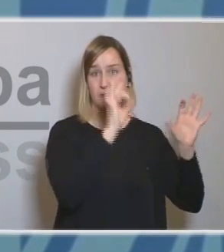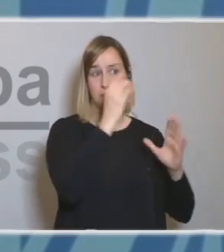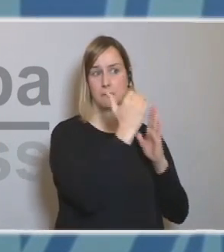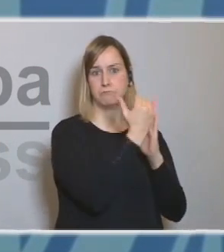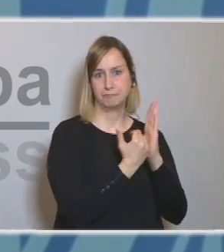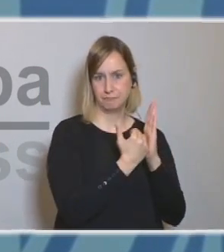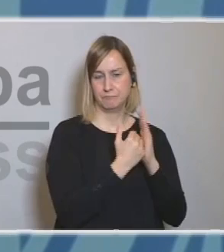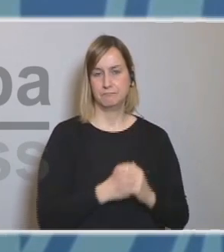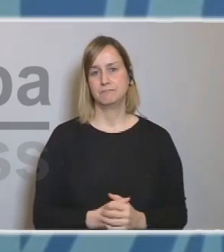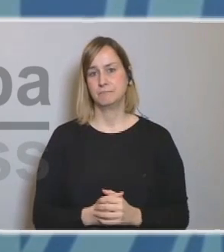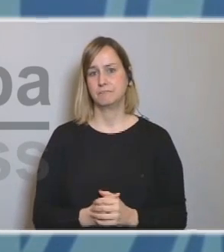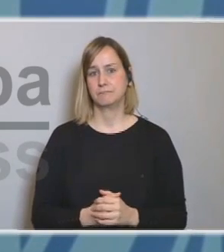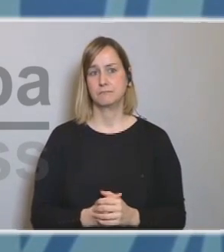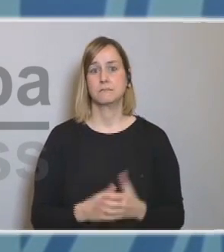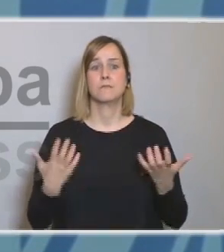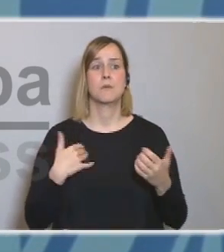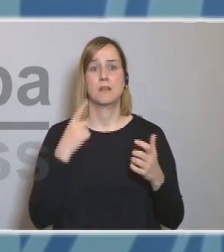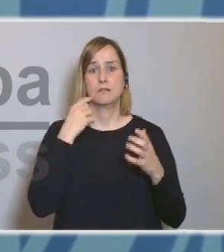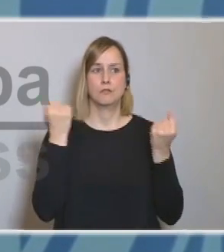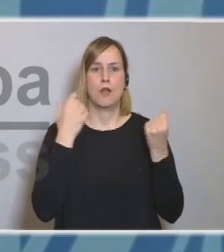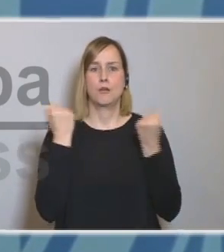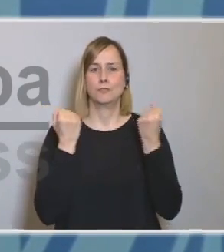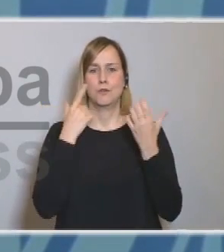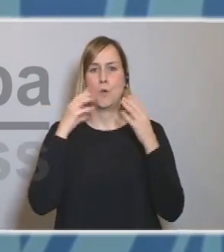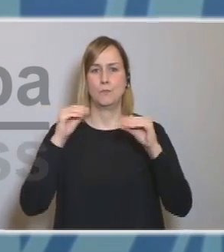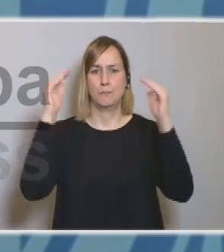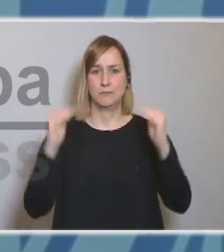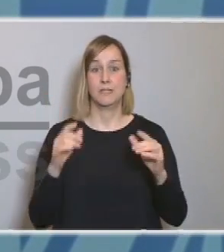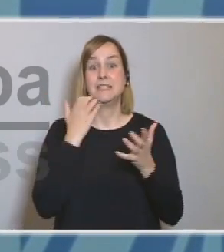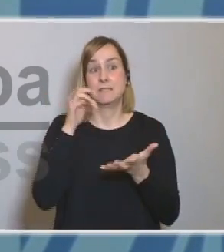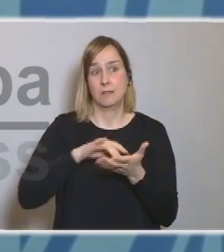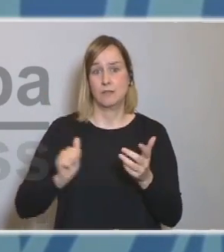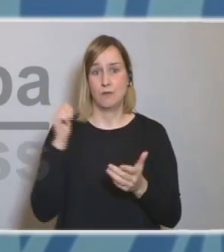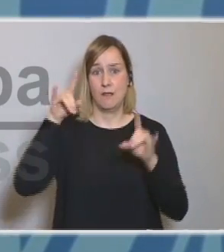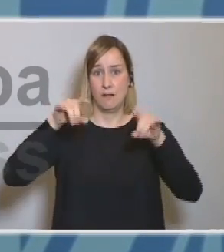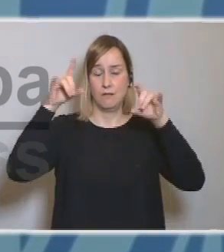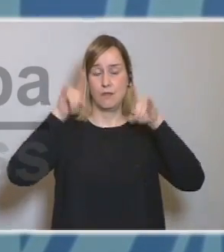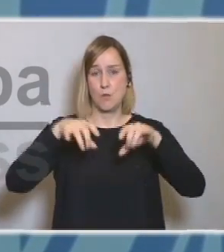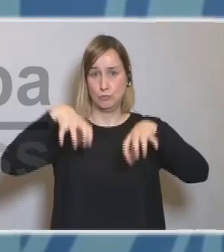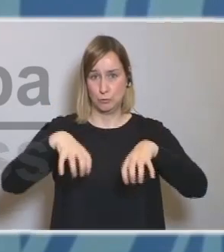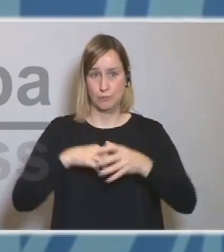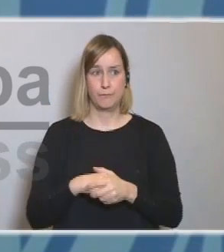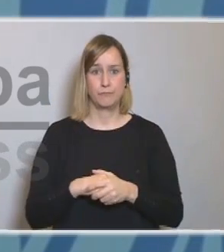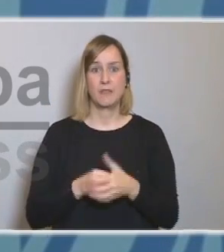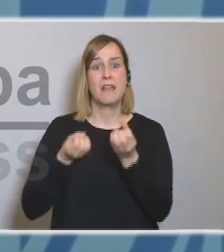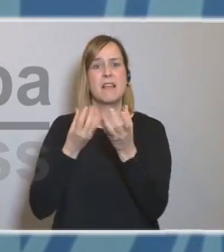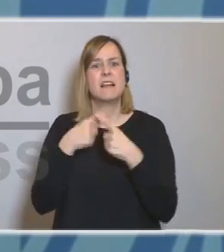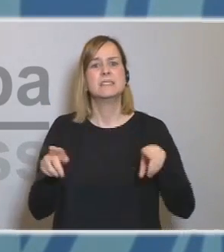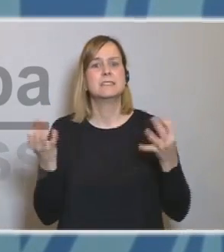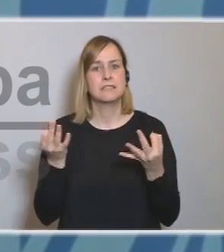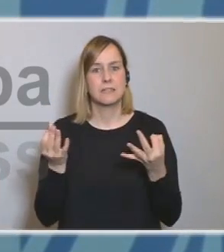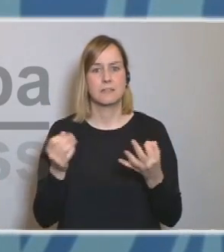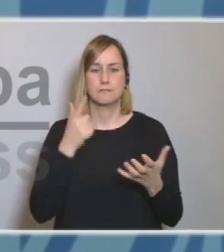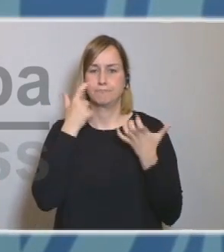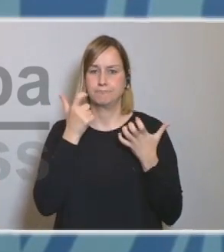dues. Per tant, la reducció és important, recordem en un dilluns plujós. Quina dada diferent hi ha? Doncs evidentment hi ha una dada